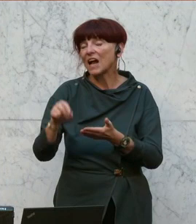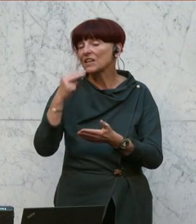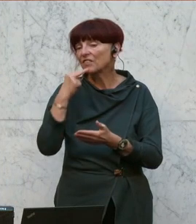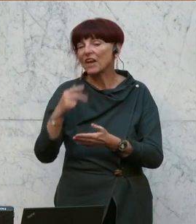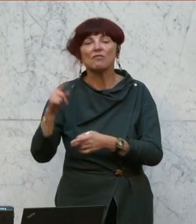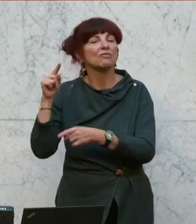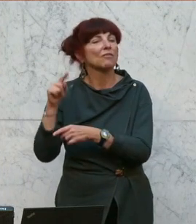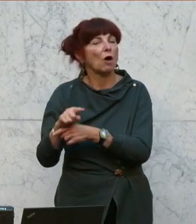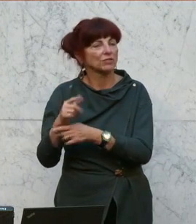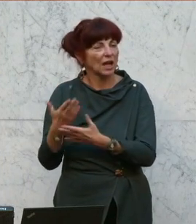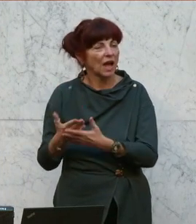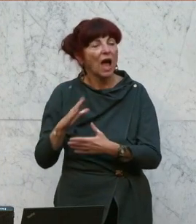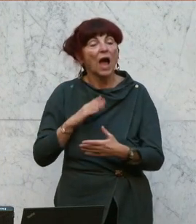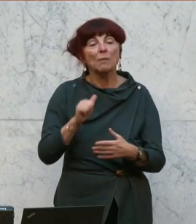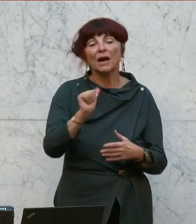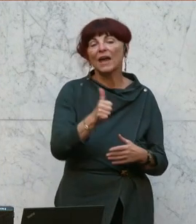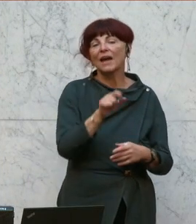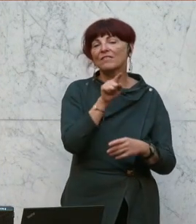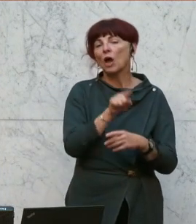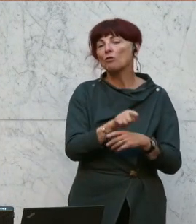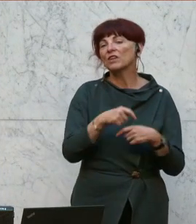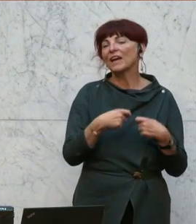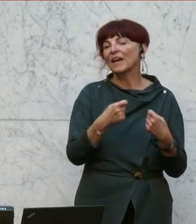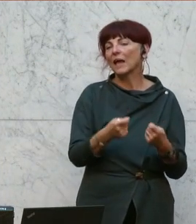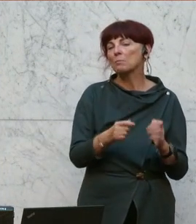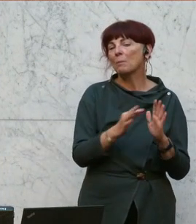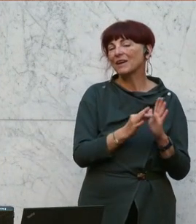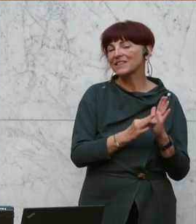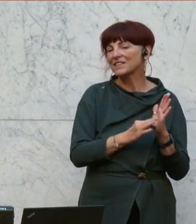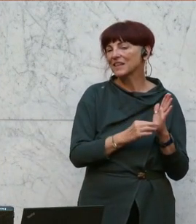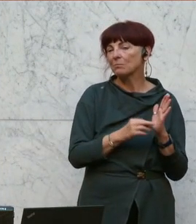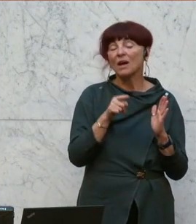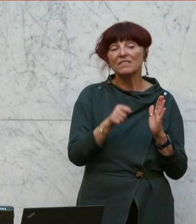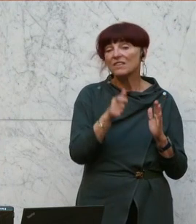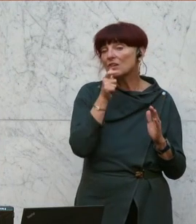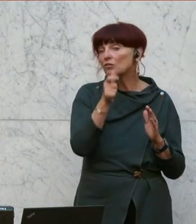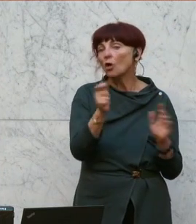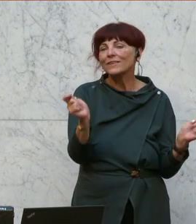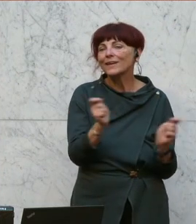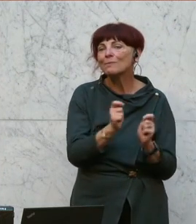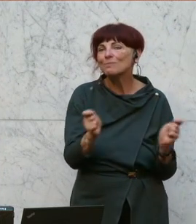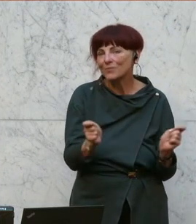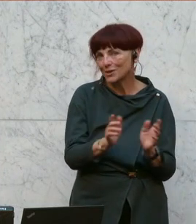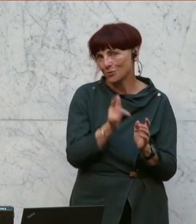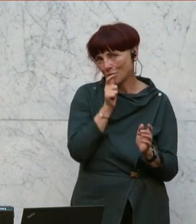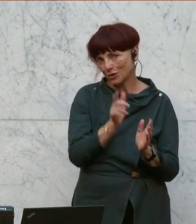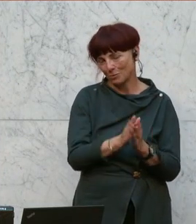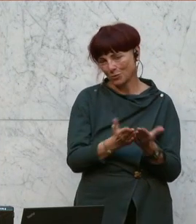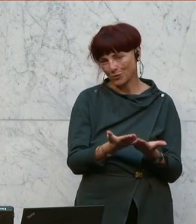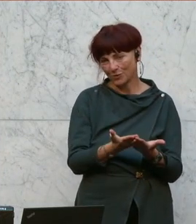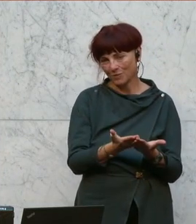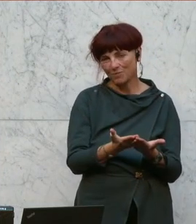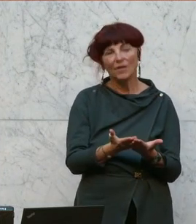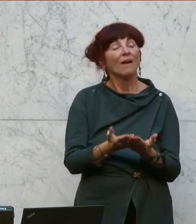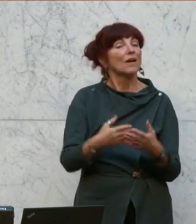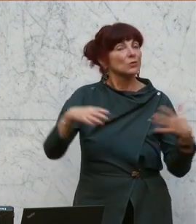beim Erstauftraggeberprinzip finden Sie das nicht. Das Wort gibt es im Duden gar nicht. Zusammengefasst